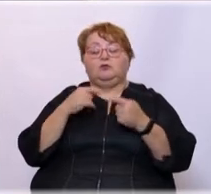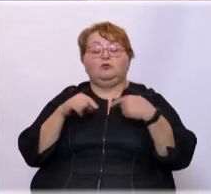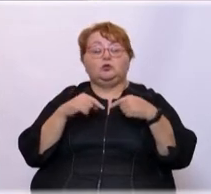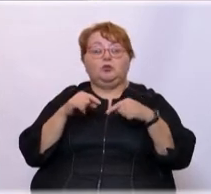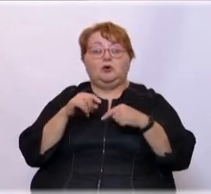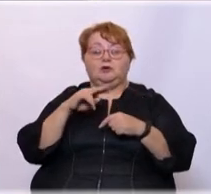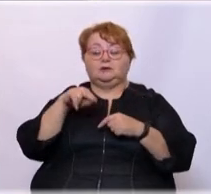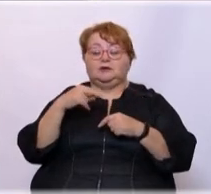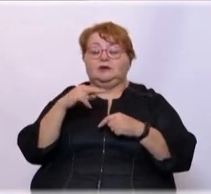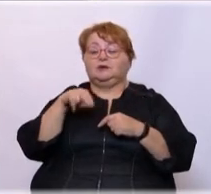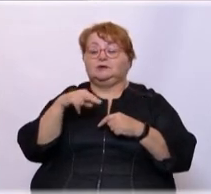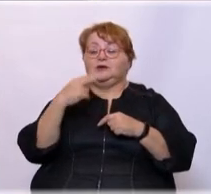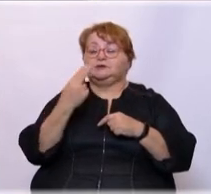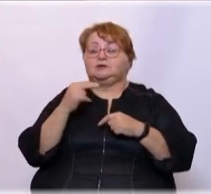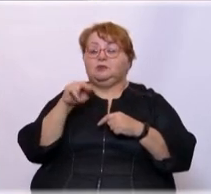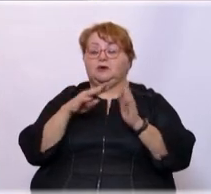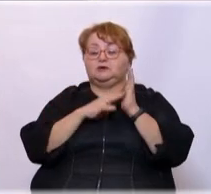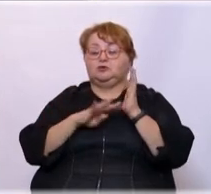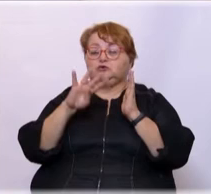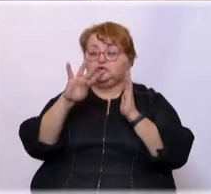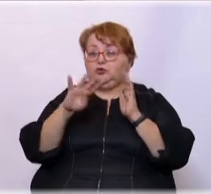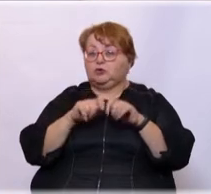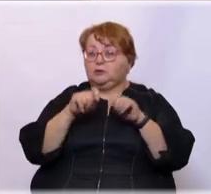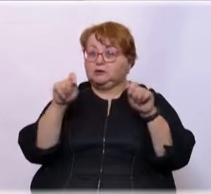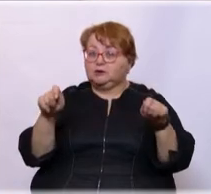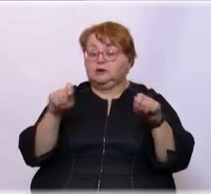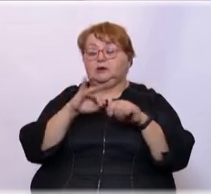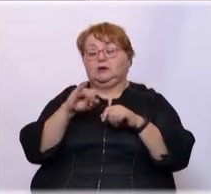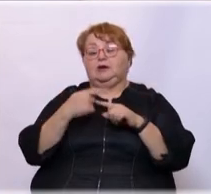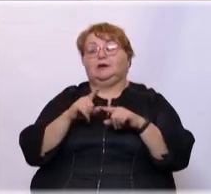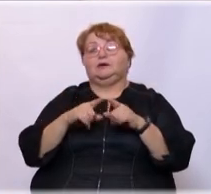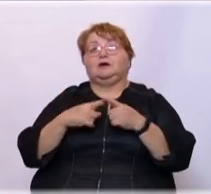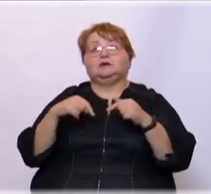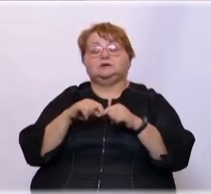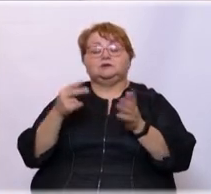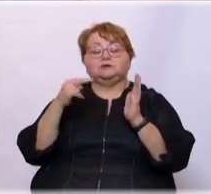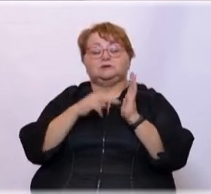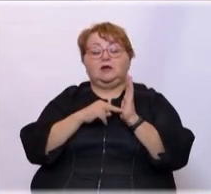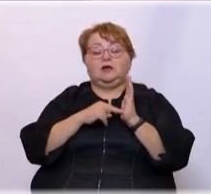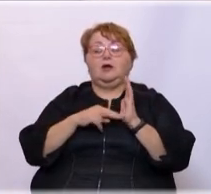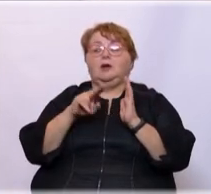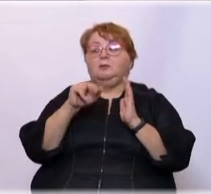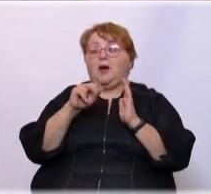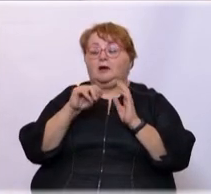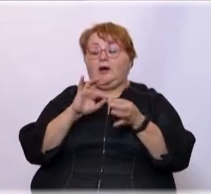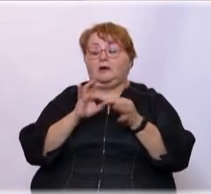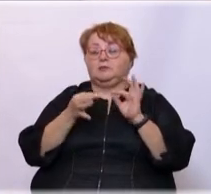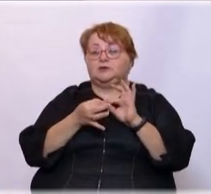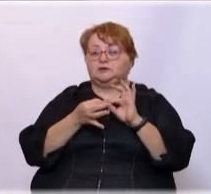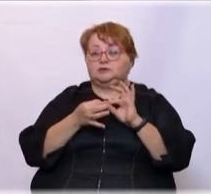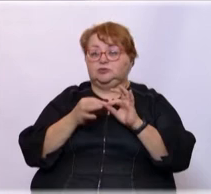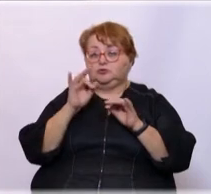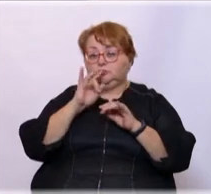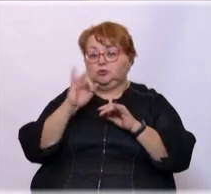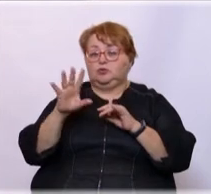ДЦП в 94-м году создали, и эта организация потом стала паралимпийским чемпионом в 2000-м году,